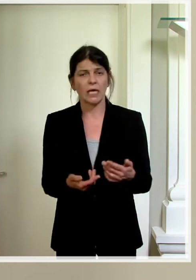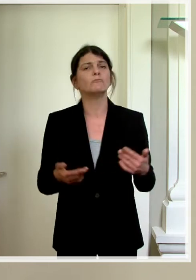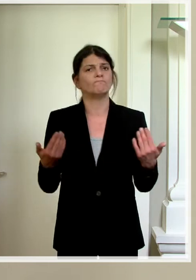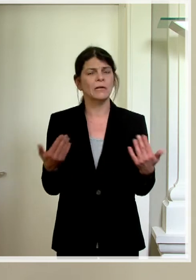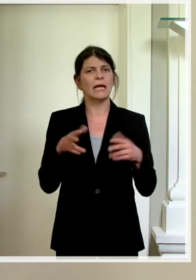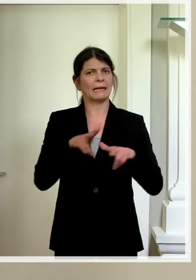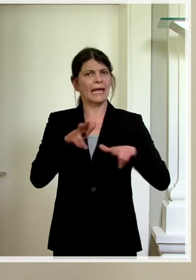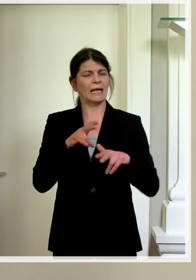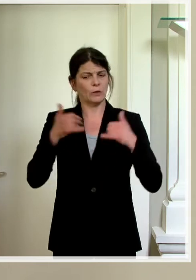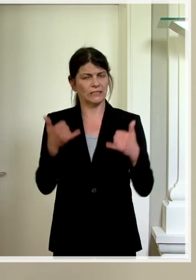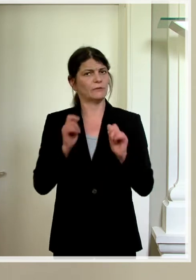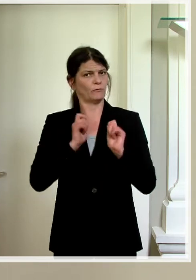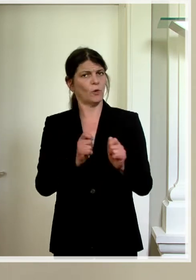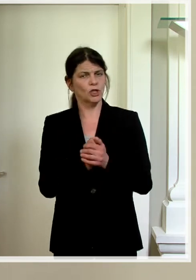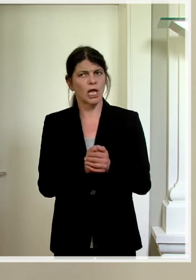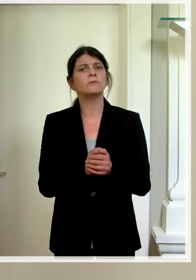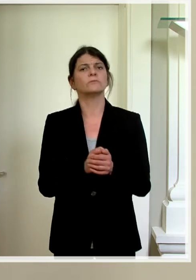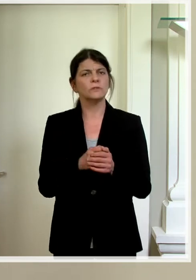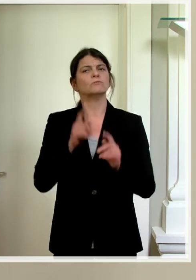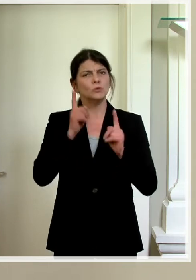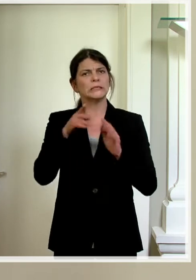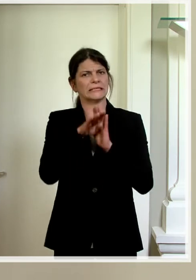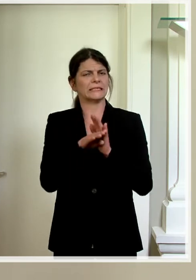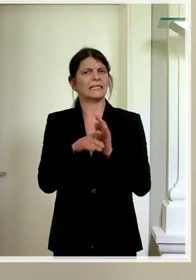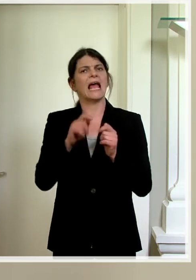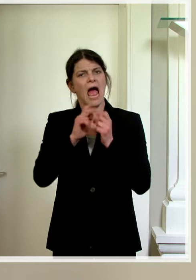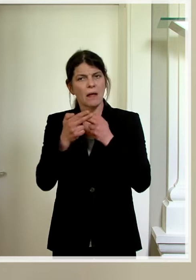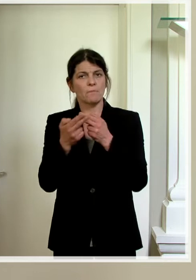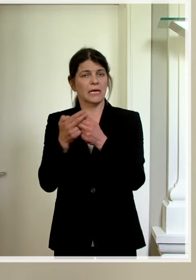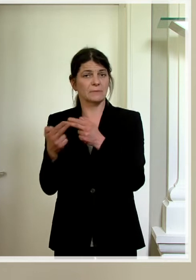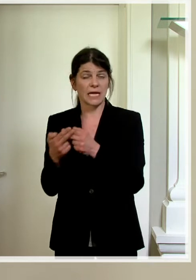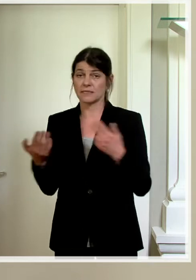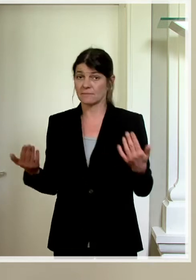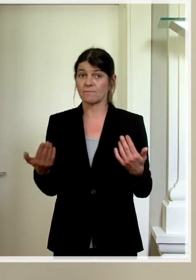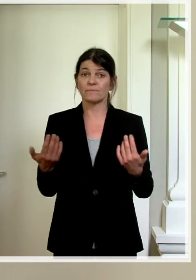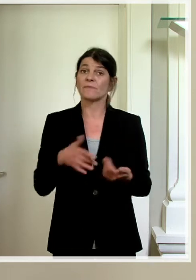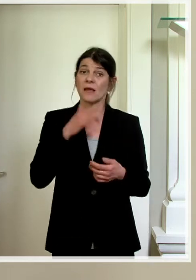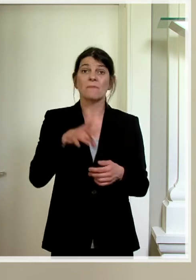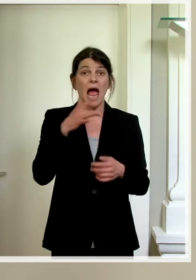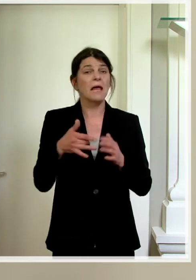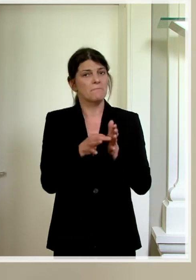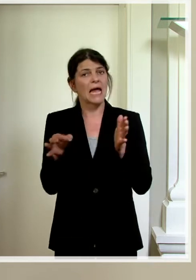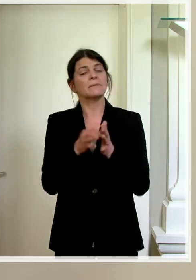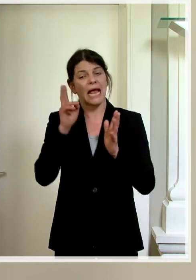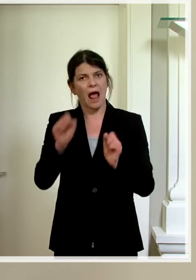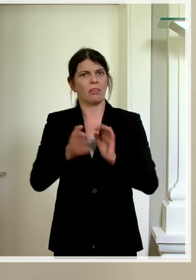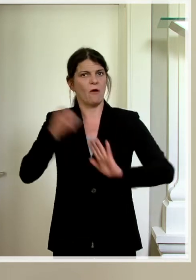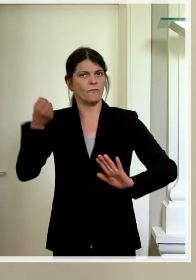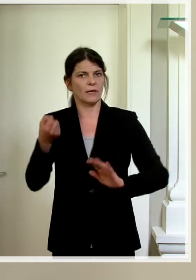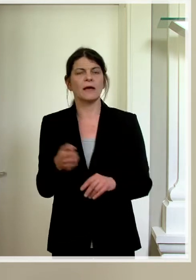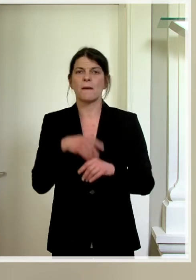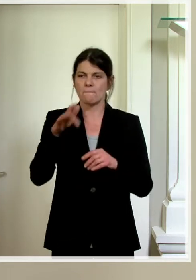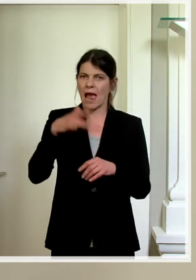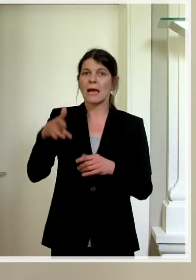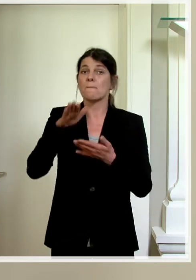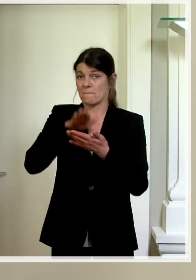schlägt die Regierung entsprechende Gesetzesanpassungen vor. Während einige Massnahmen aufgehoben werden können, behalten